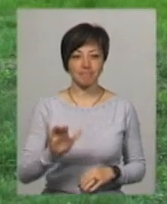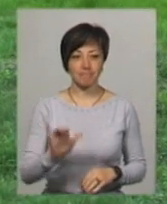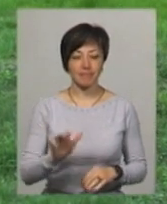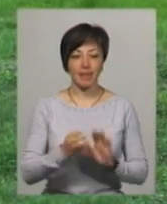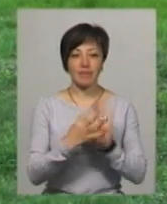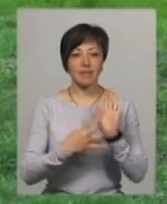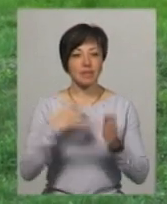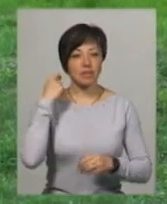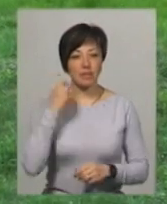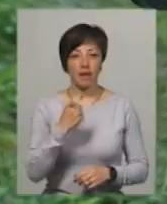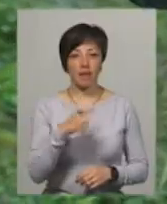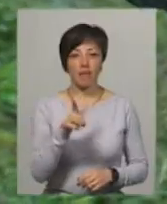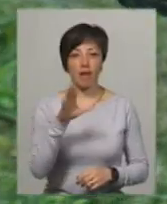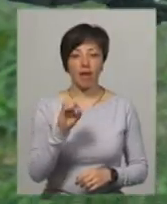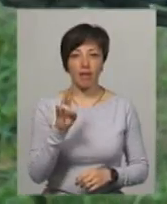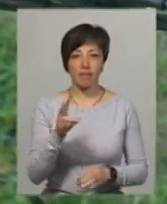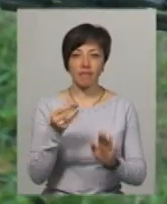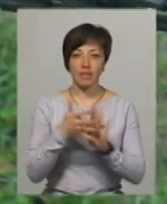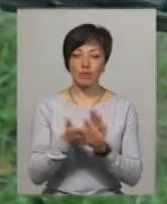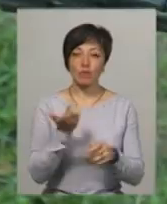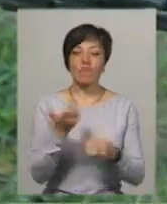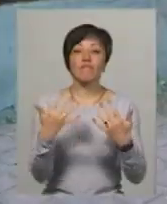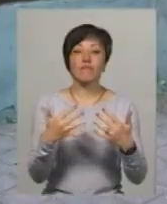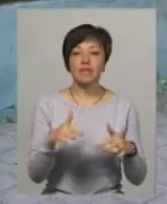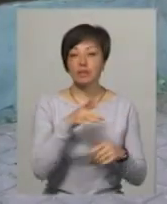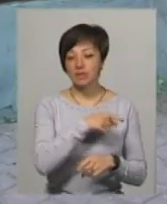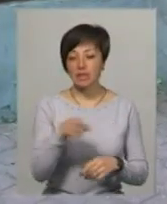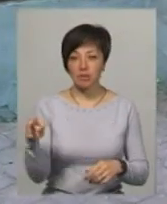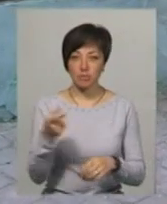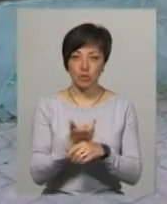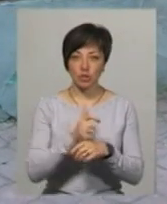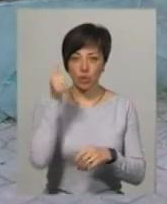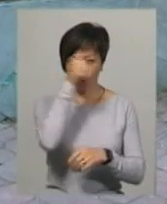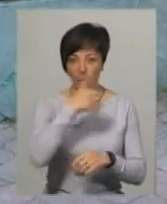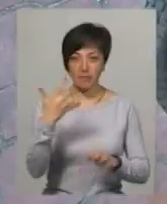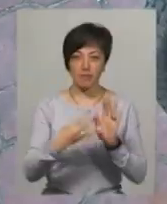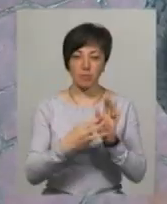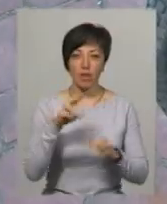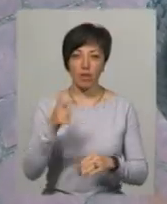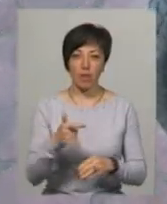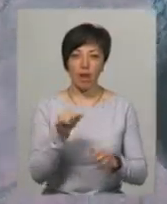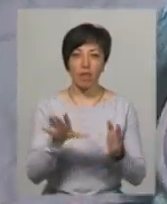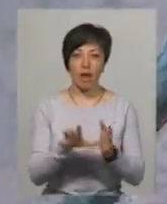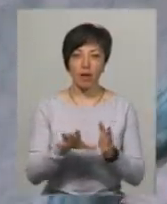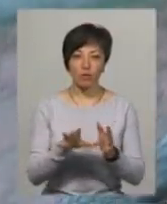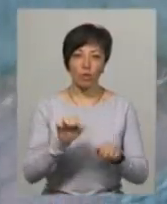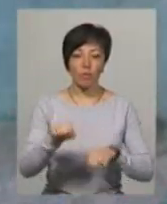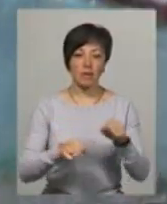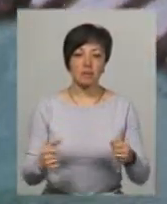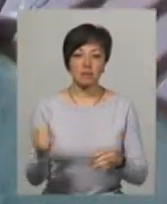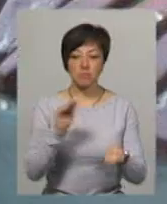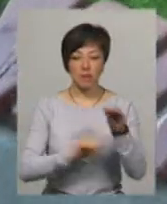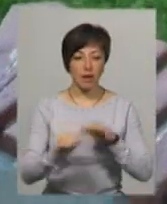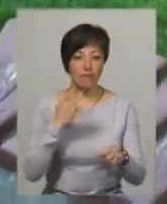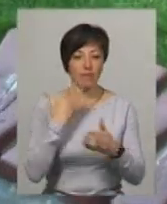19-річний Євгеній Богачук витратив більше року на створення ось цього 58-кілограмового електробайку. Каже, збирав його